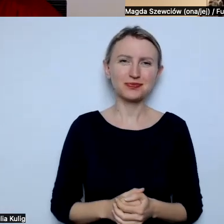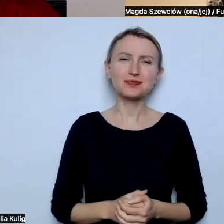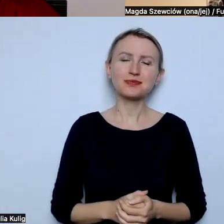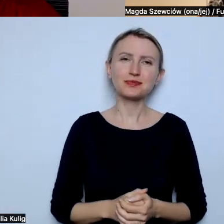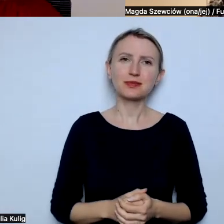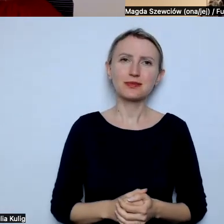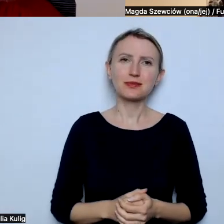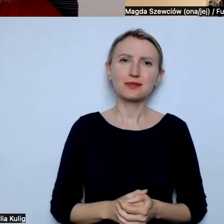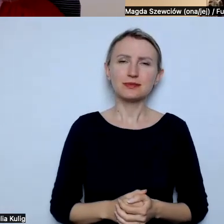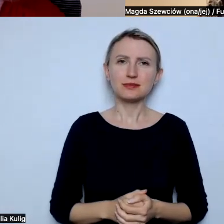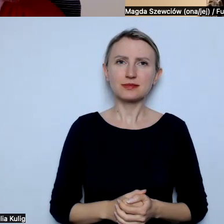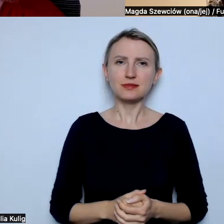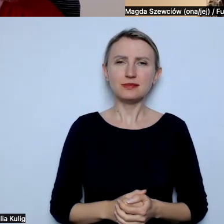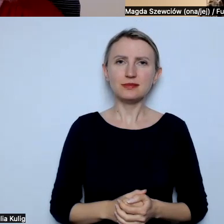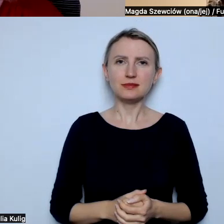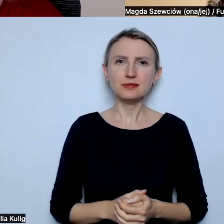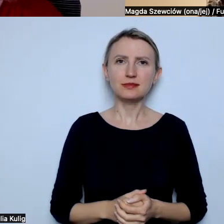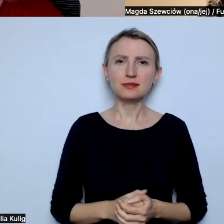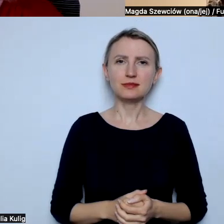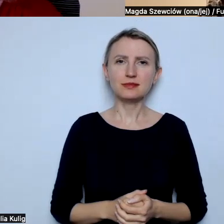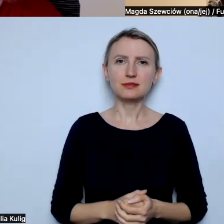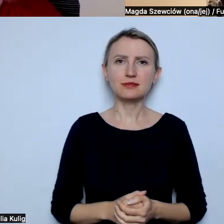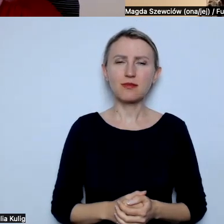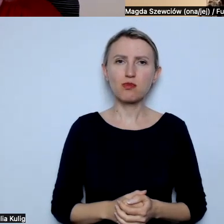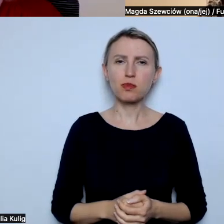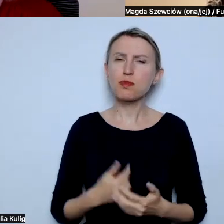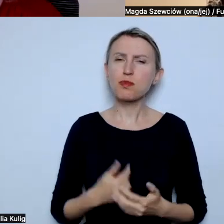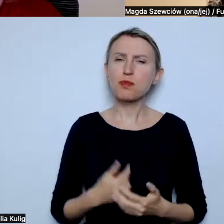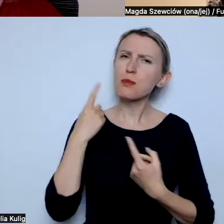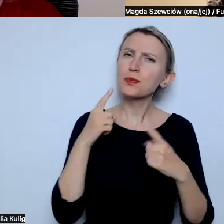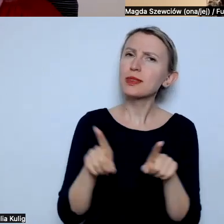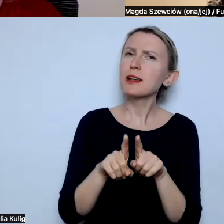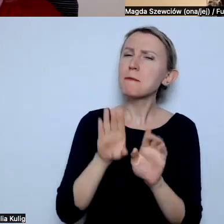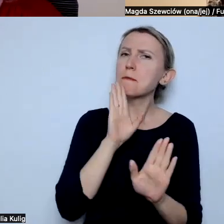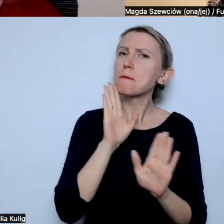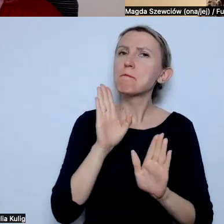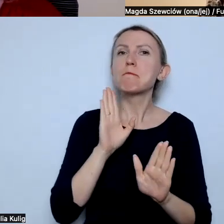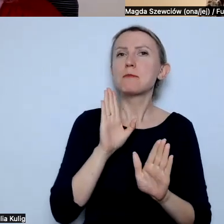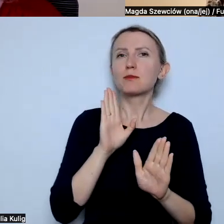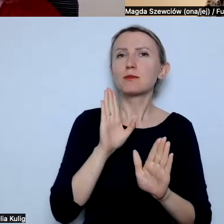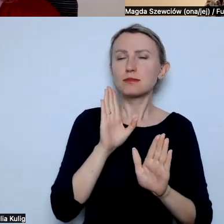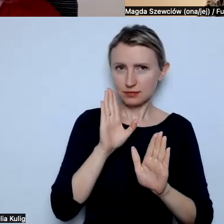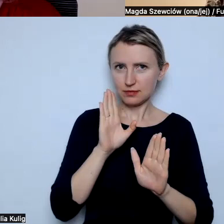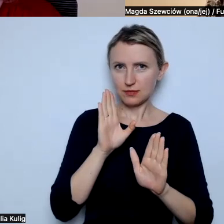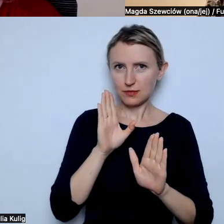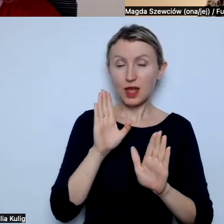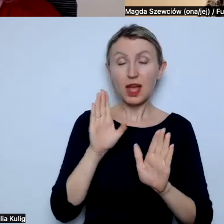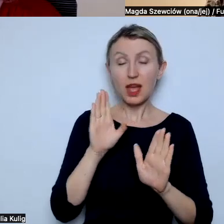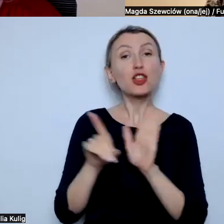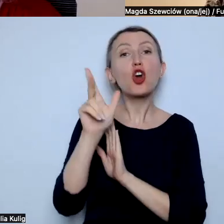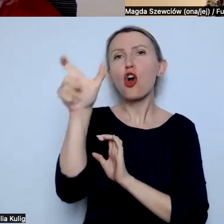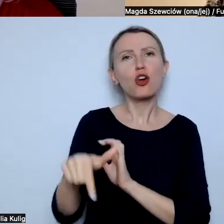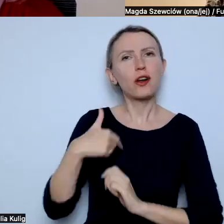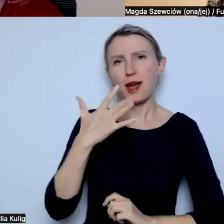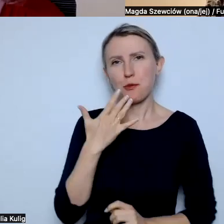podejmować decyzję dalej? Ja jakoś sobie myślę też o tym, że to jest trochę o tym, do kogo ja mówię i